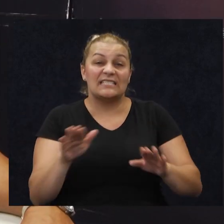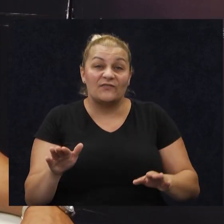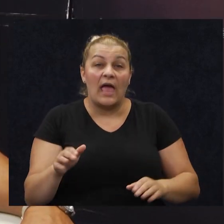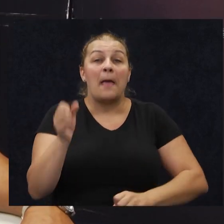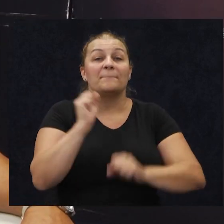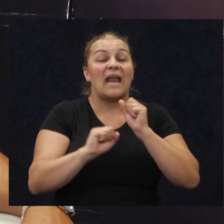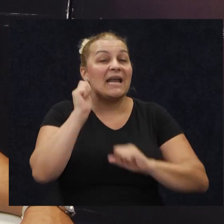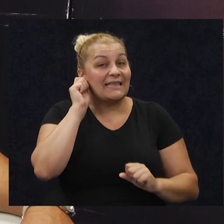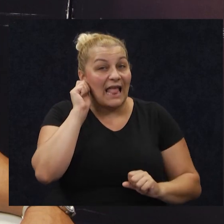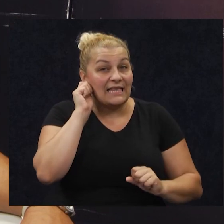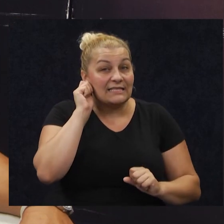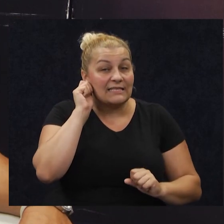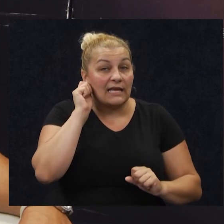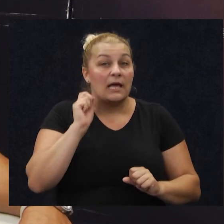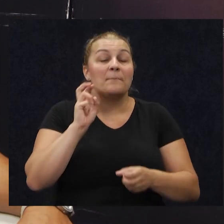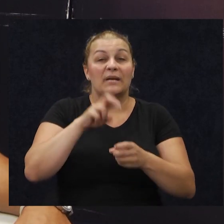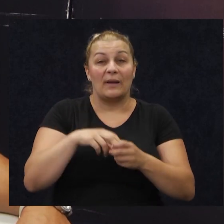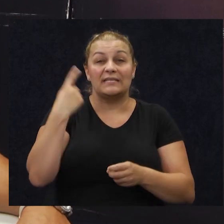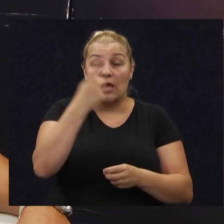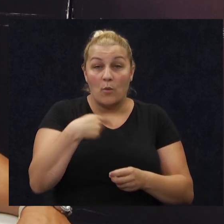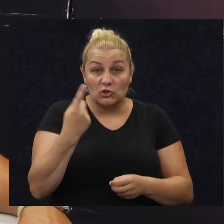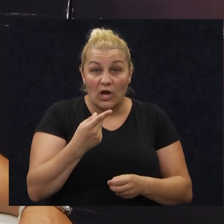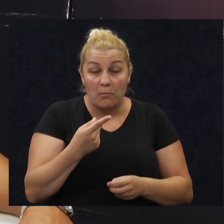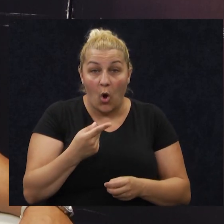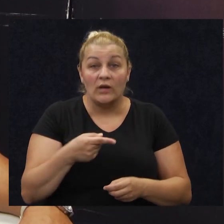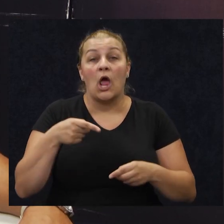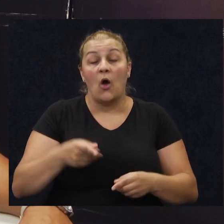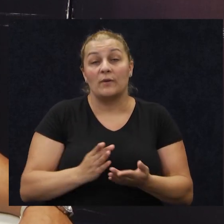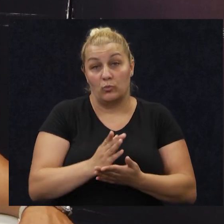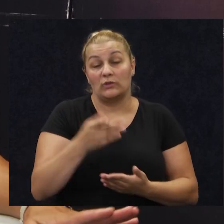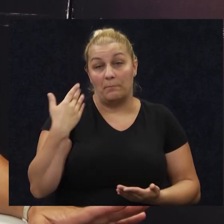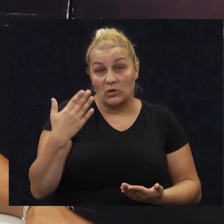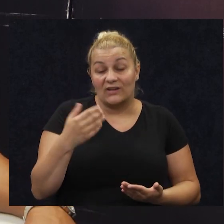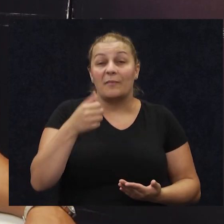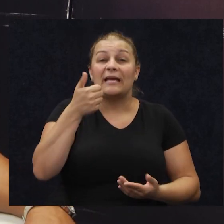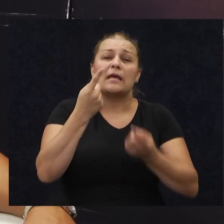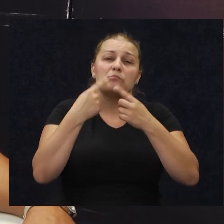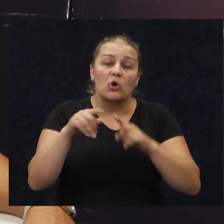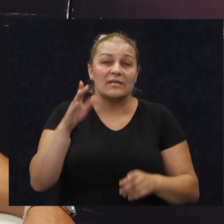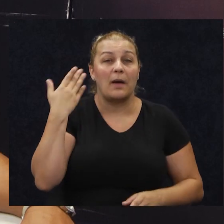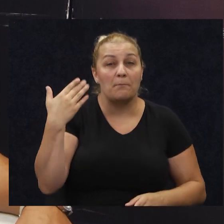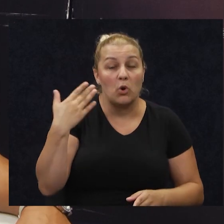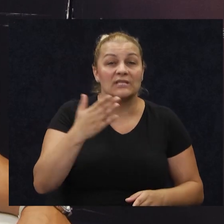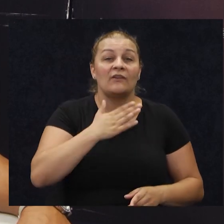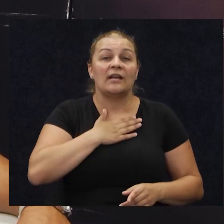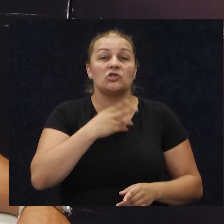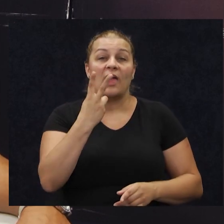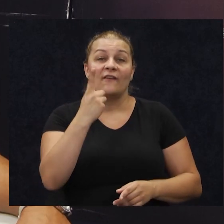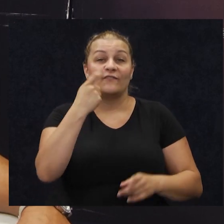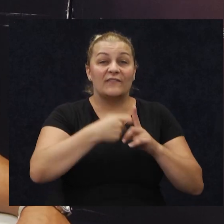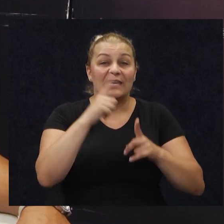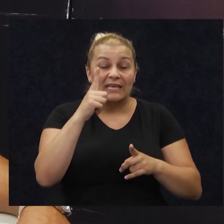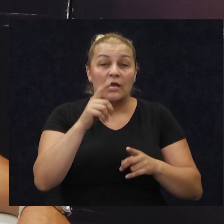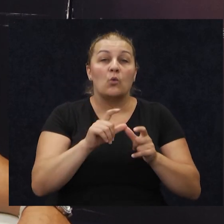sve braniteljice, znači pripadnice Omiške Bojne, ovim putem ih pozdravljam, a jedan poseban pozdrav našoj Viki u